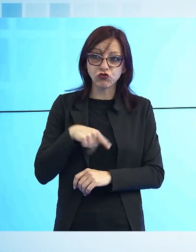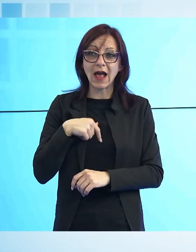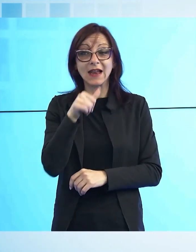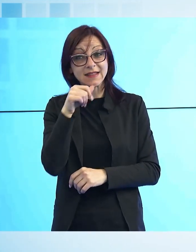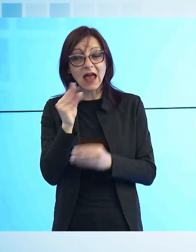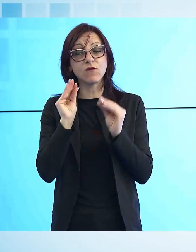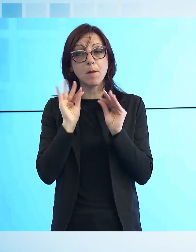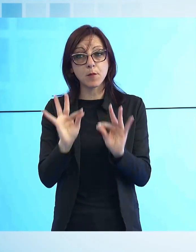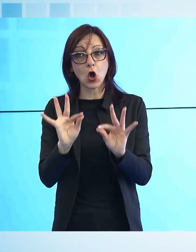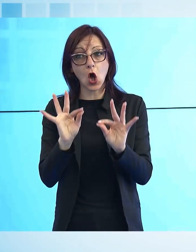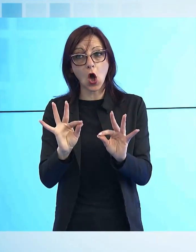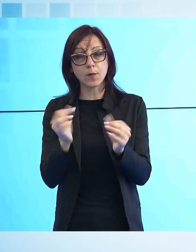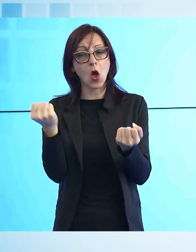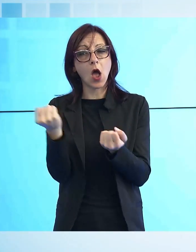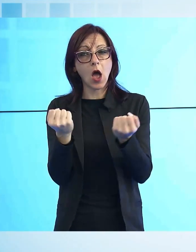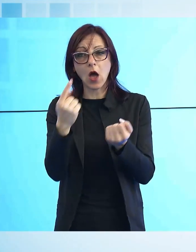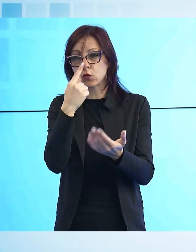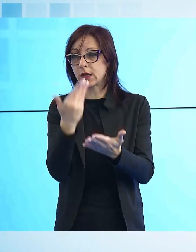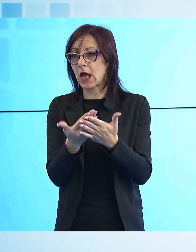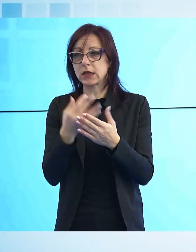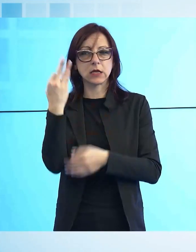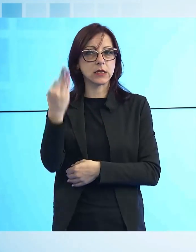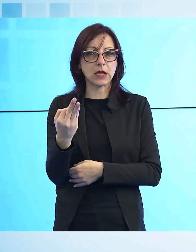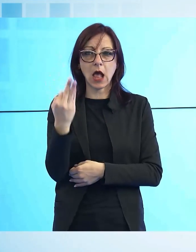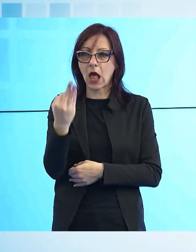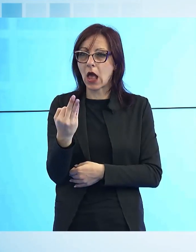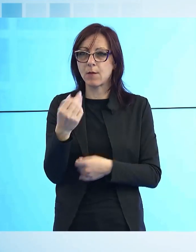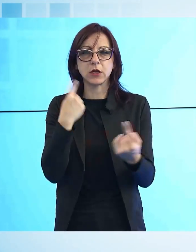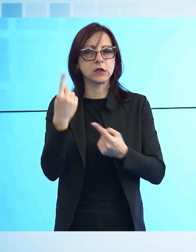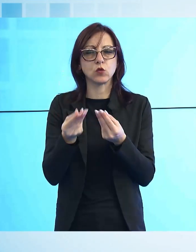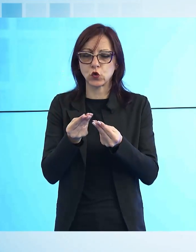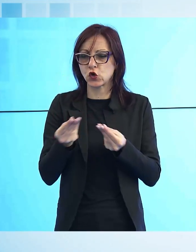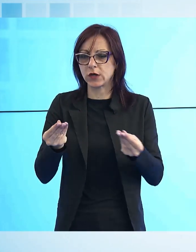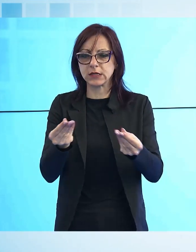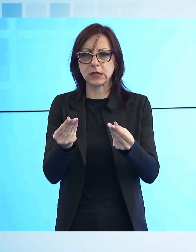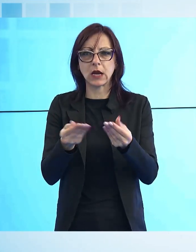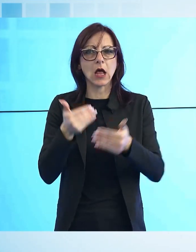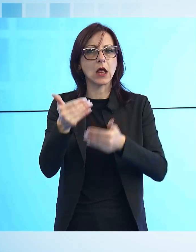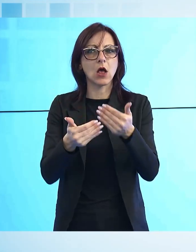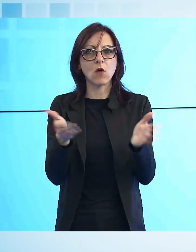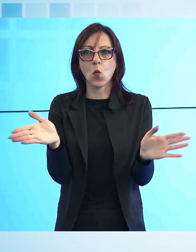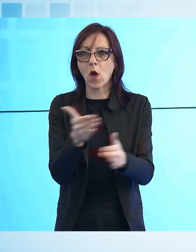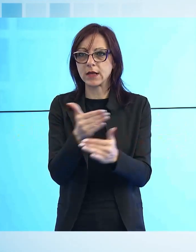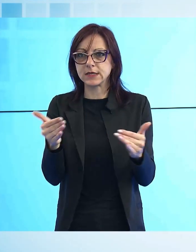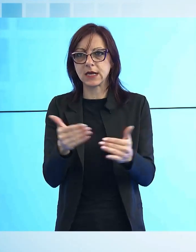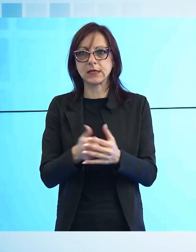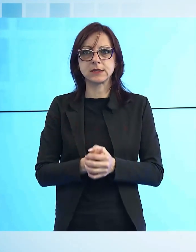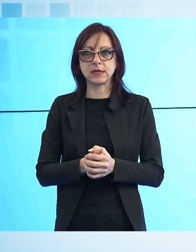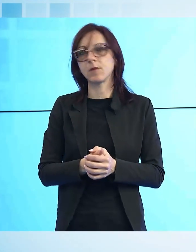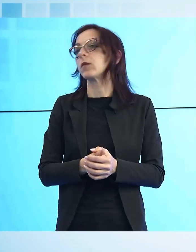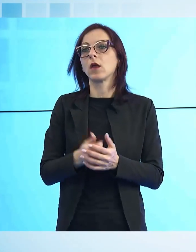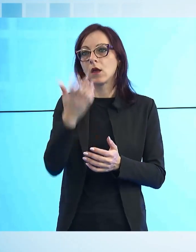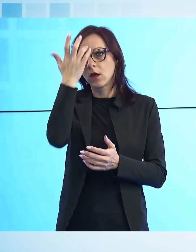versatilità dell'auto e potranno operare in ogni condizione stradale e meteorologica. Saranno quindi in grado di raggiungere